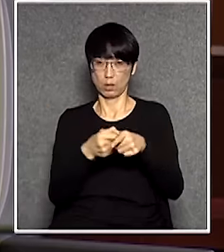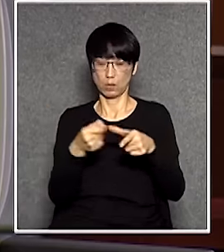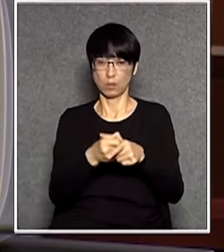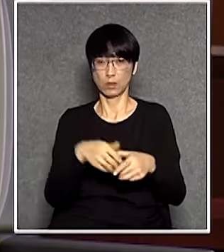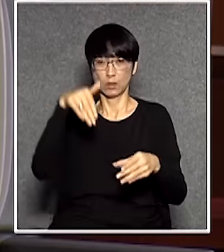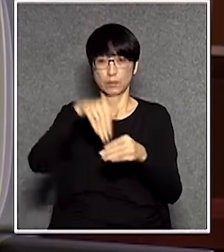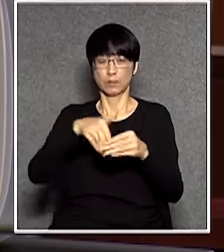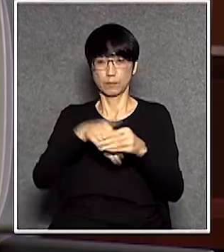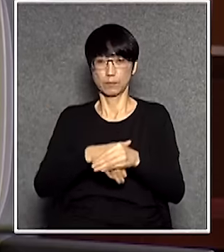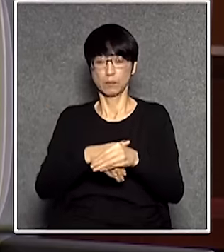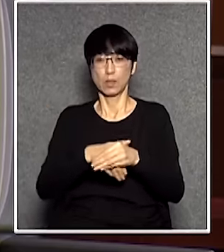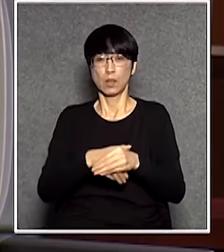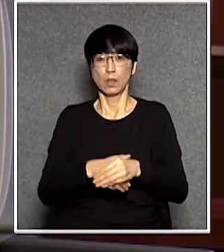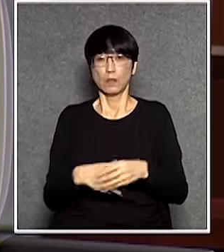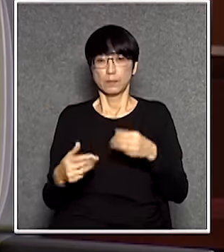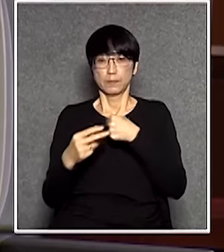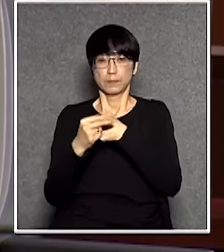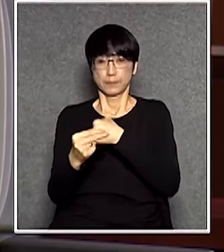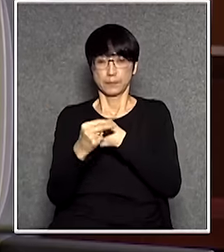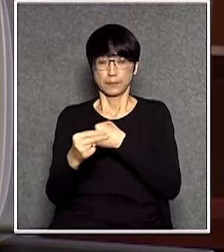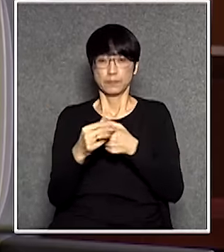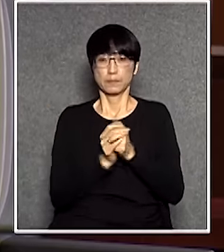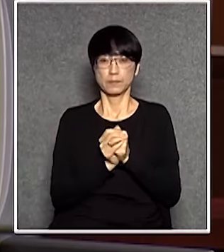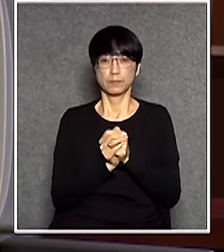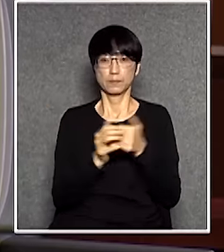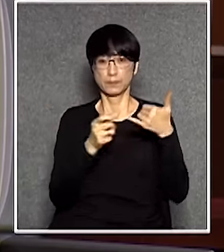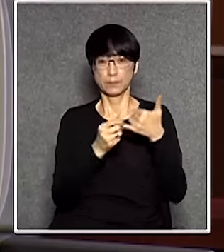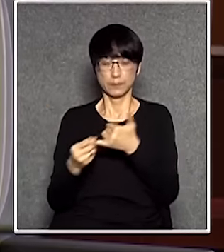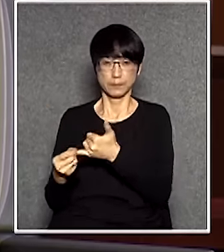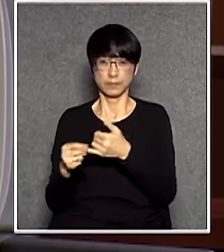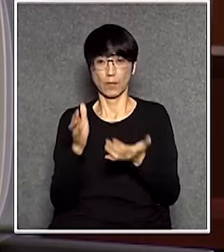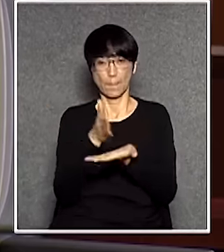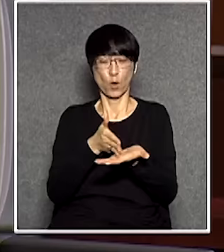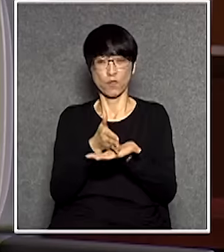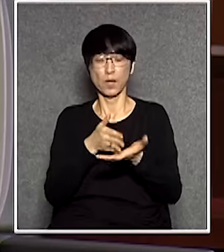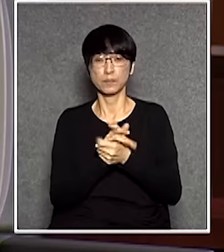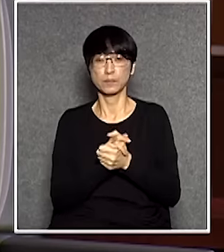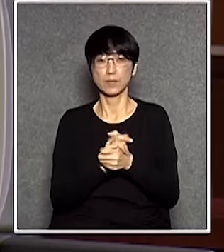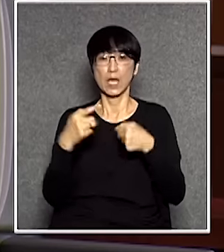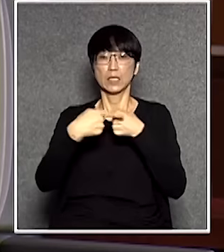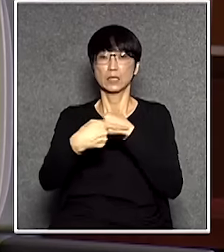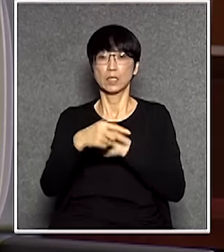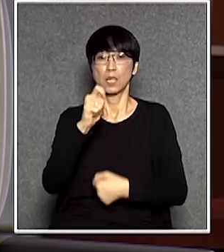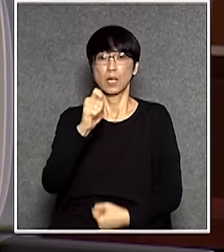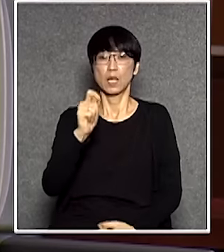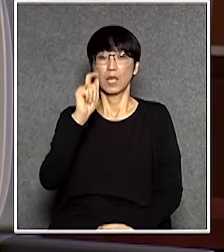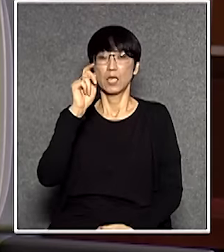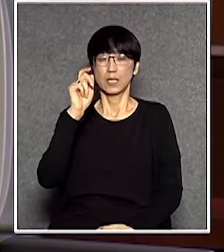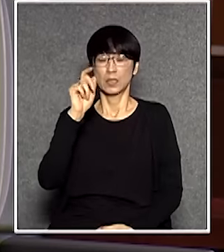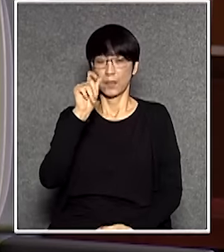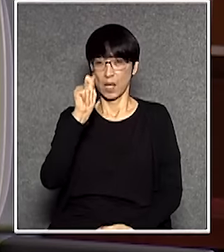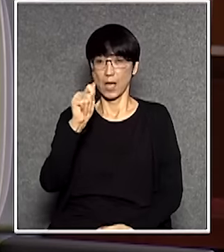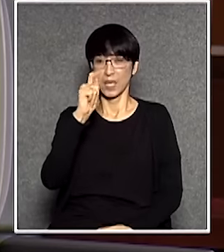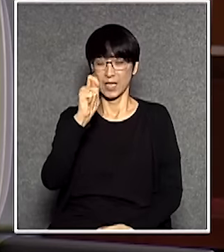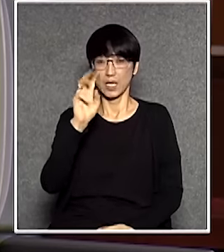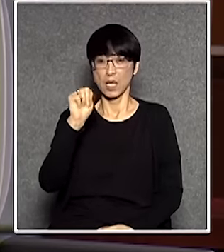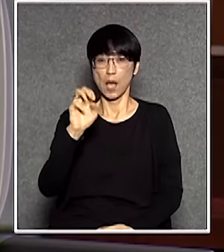七章那個所謂delay那個部分這個第一期的ATMS每日延遲的罰